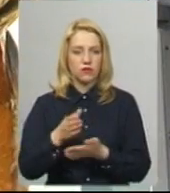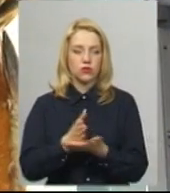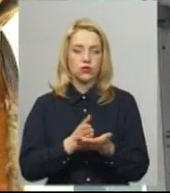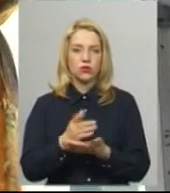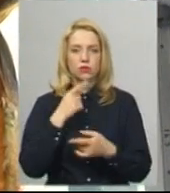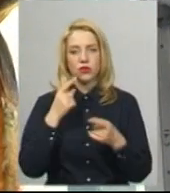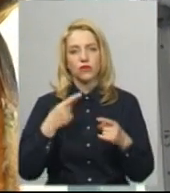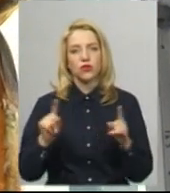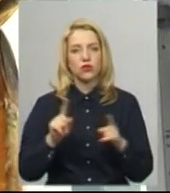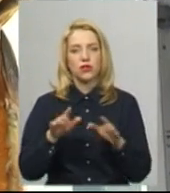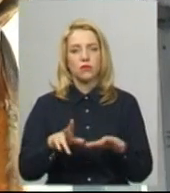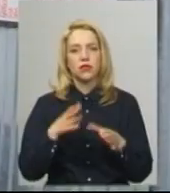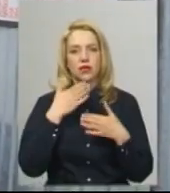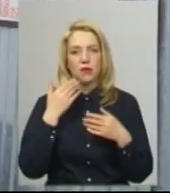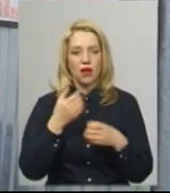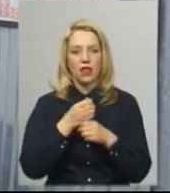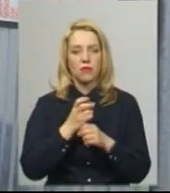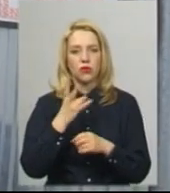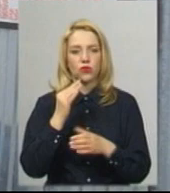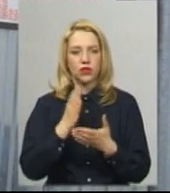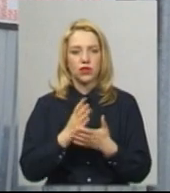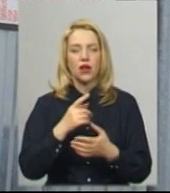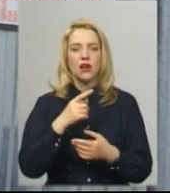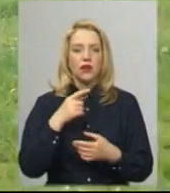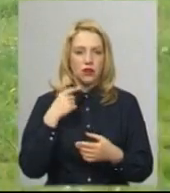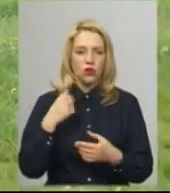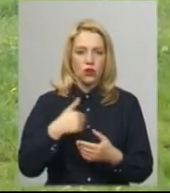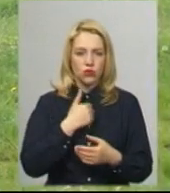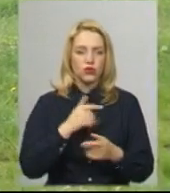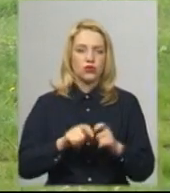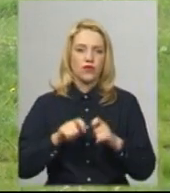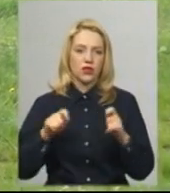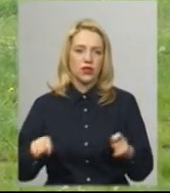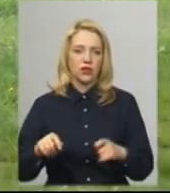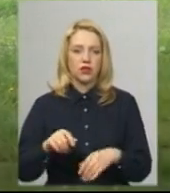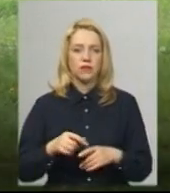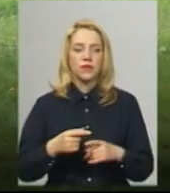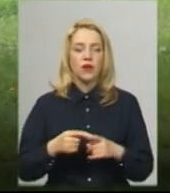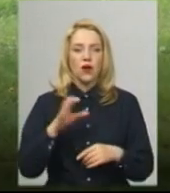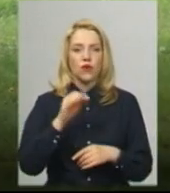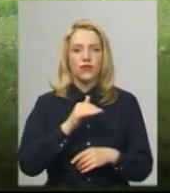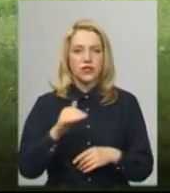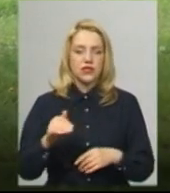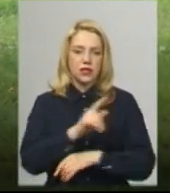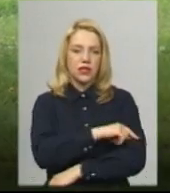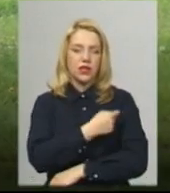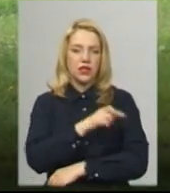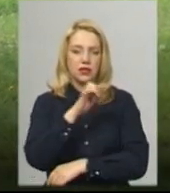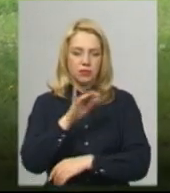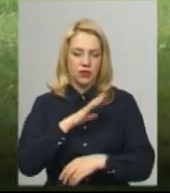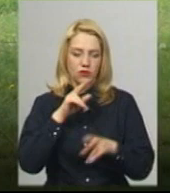Додає, на місці немає лабораторії, але ведуться розмови про її відкриття. Офіційний лікар контролював би це питання і нам би було